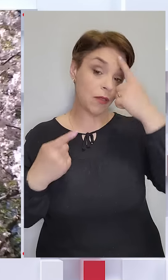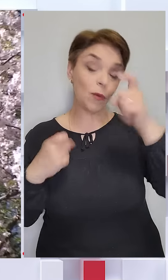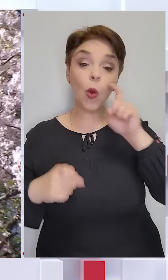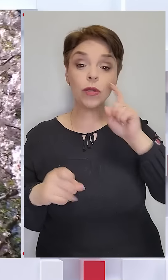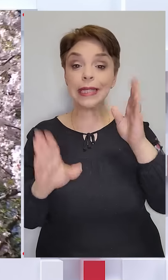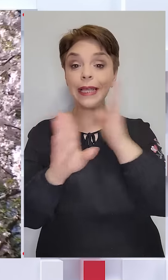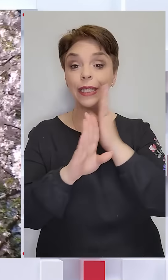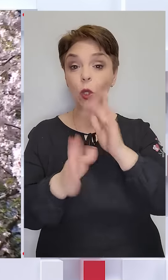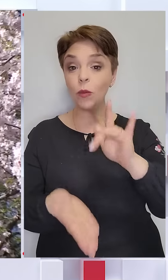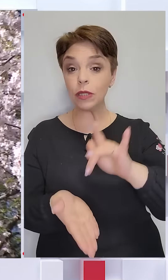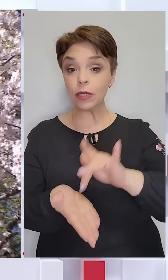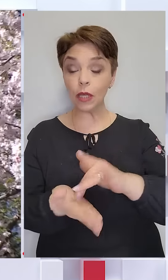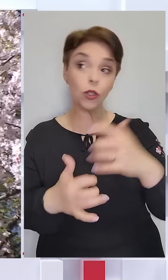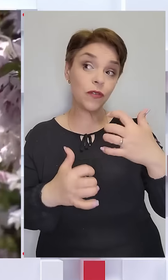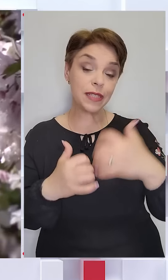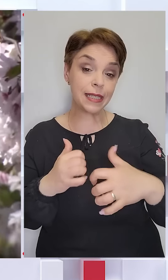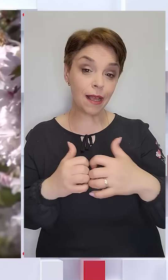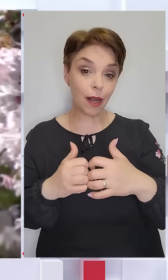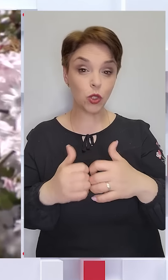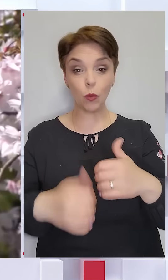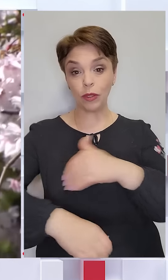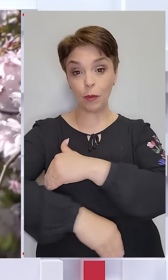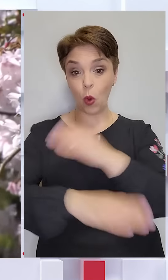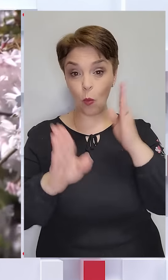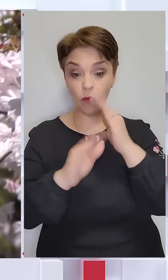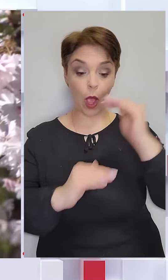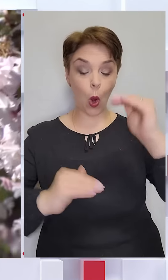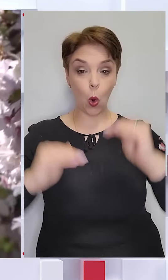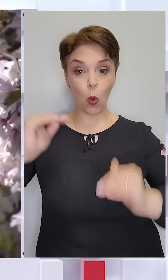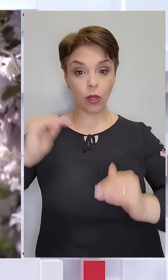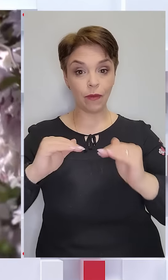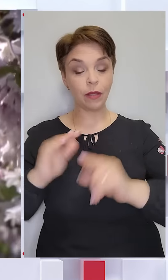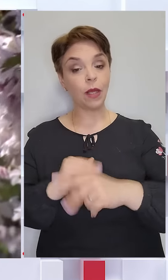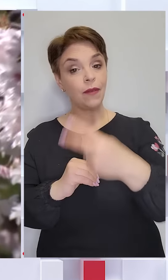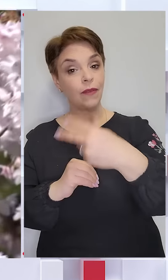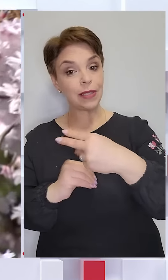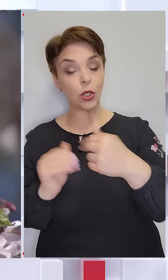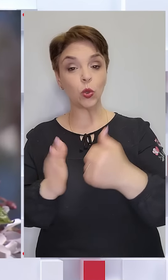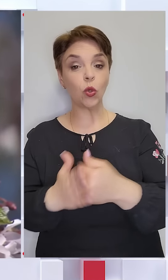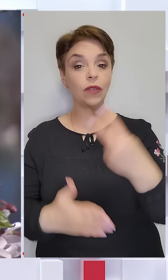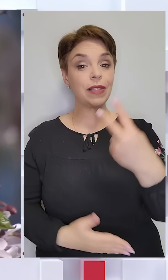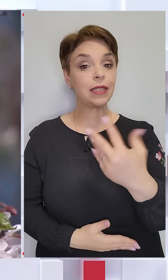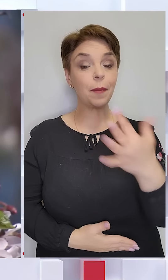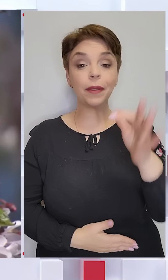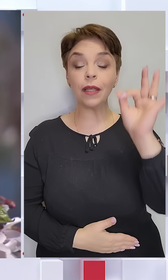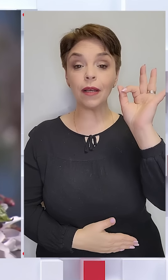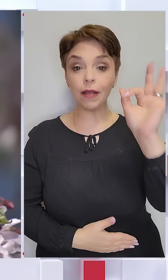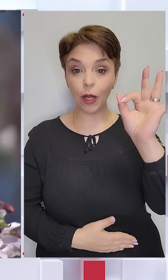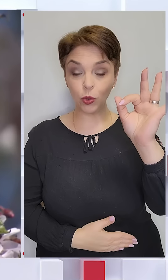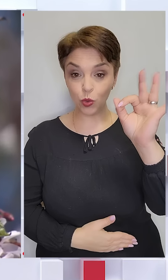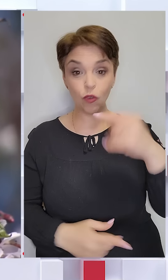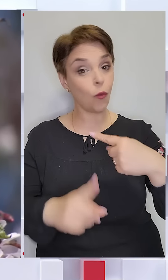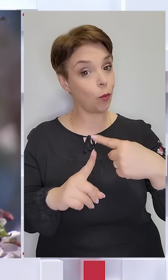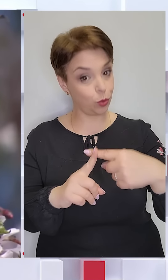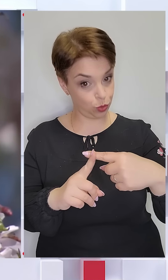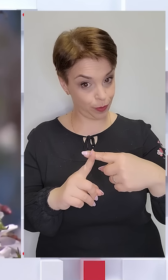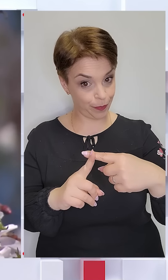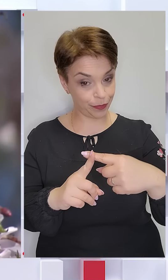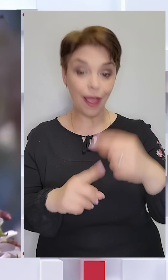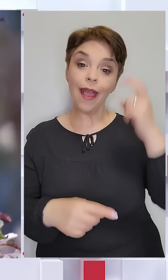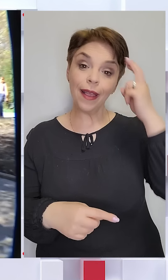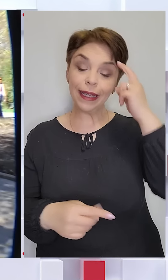Українського гідрометцентру, в середньому температура повітря поливатиметься від 20 до 25 градусів. І з позначкою плюс.